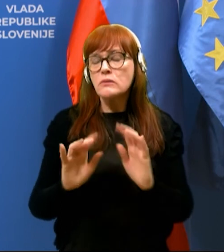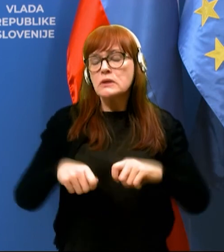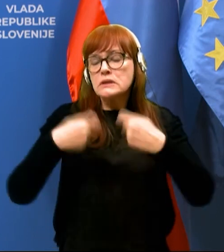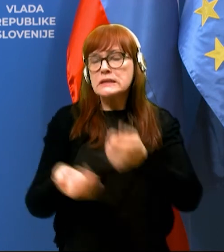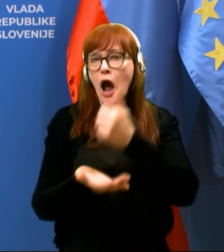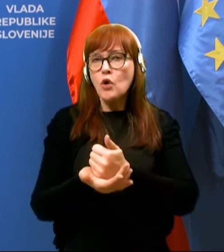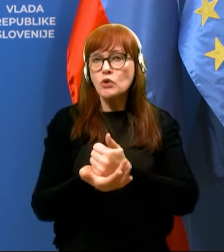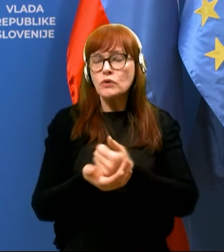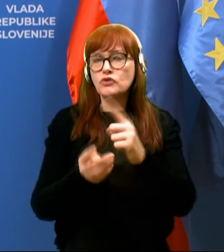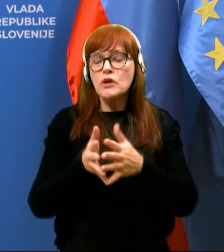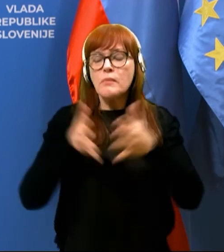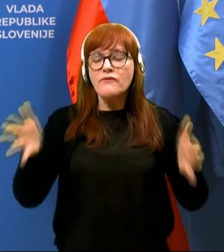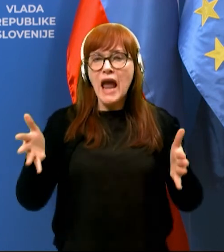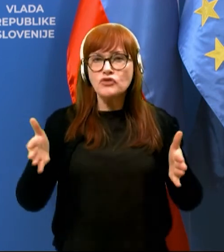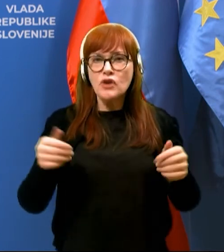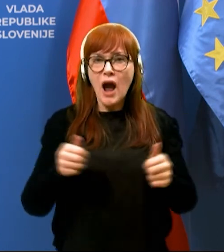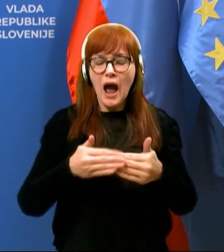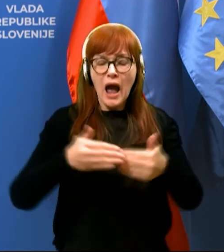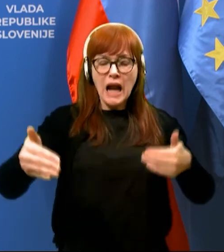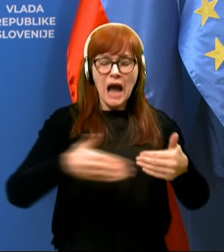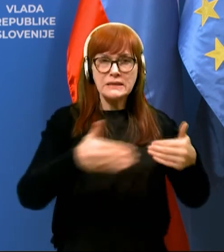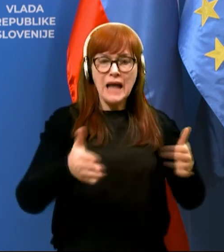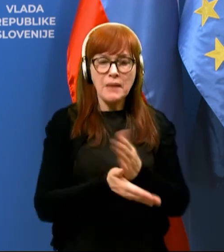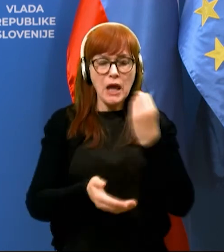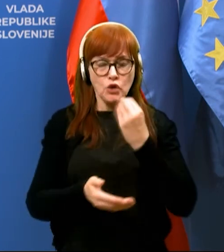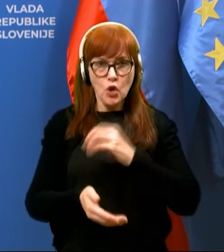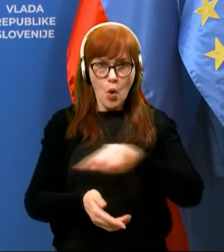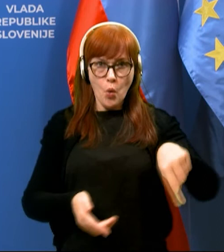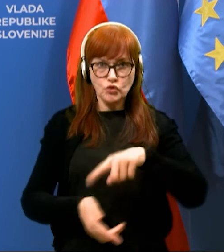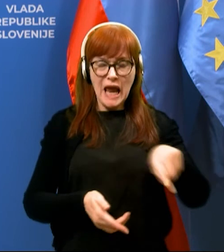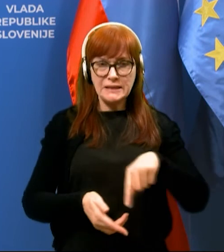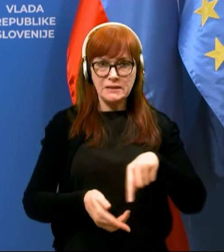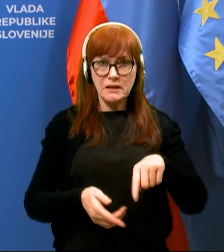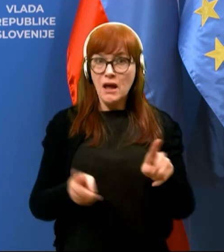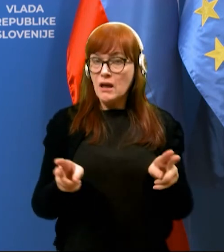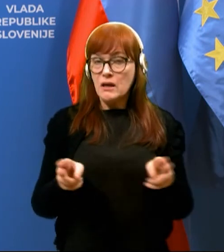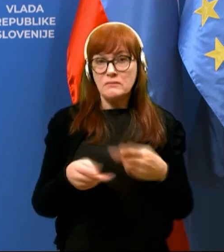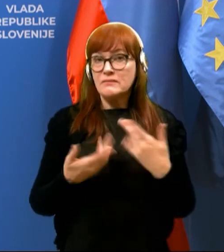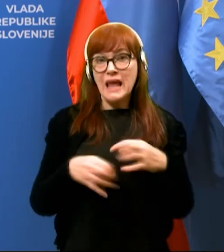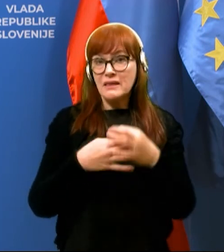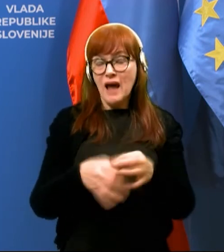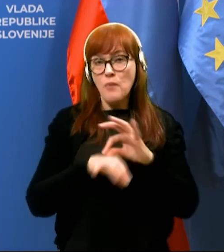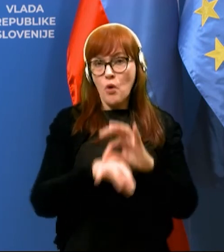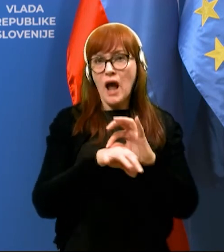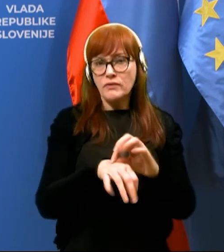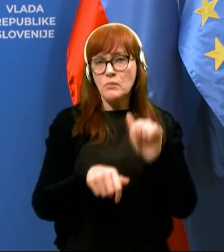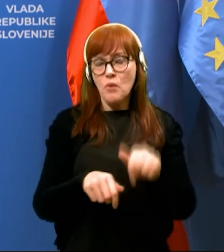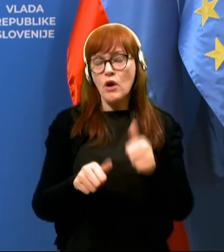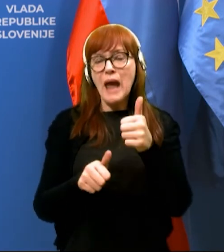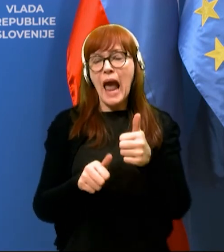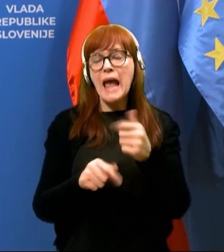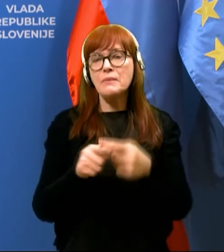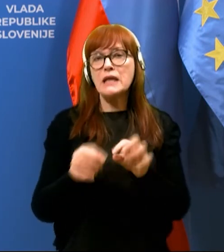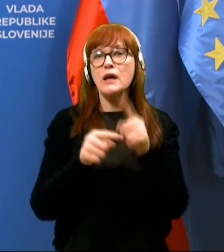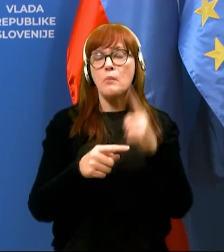razdalja med samimi učenci. Torej, nekjer se pač ne dajamo na vodil, da mora biti ravno to en meter pa pol,